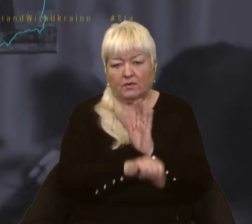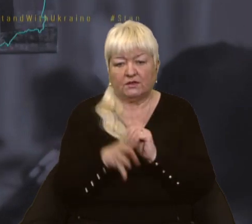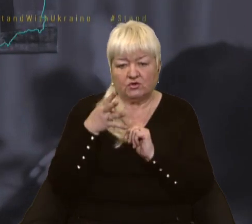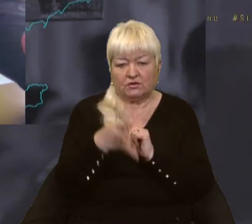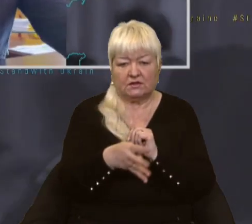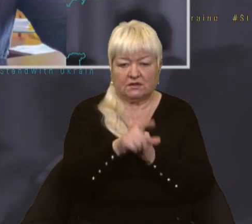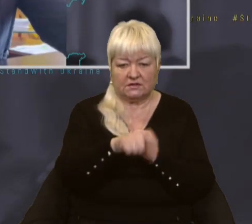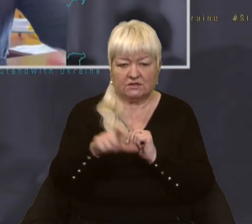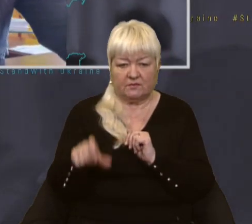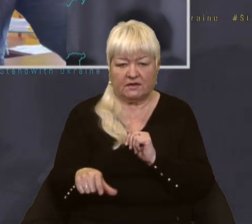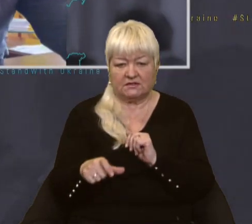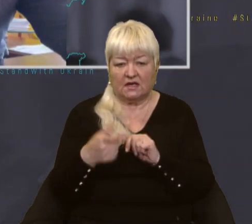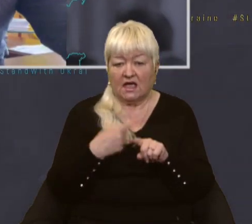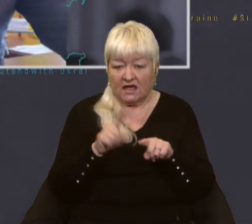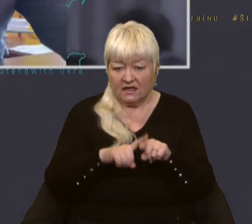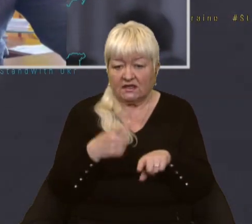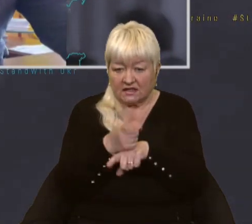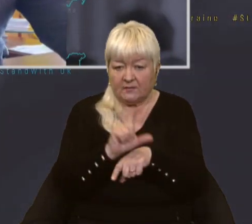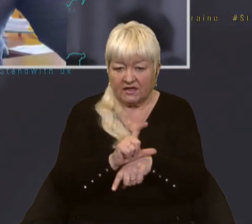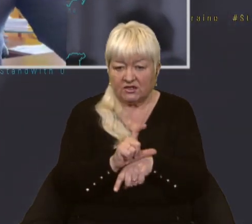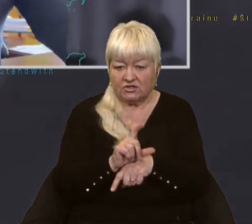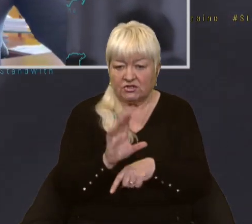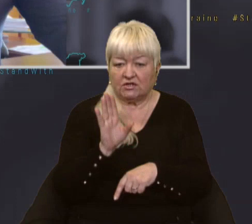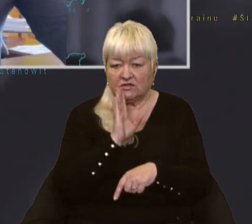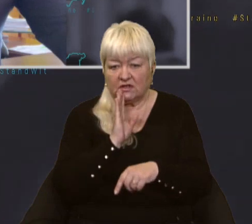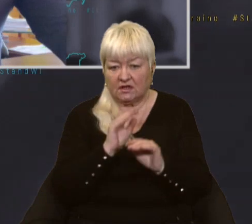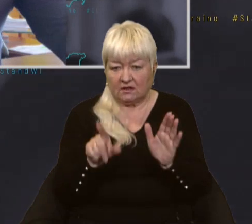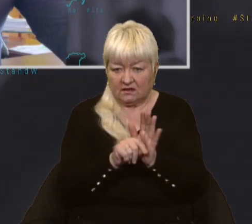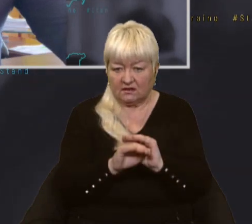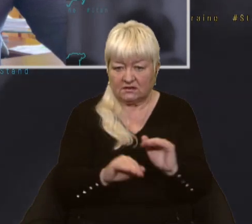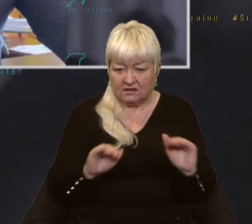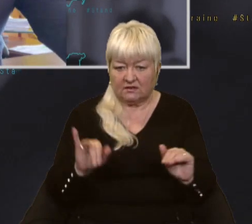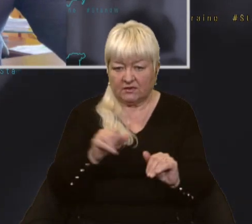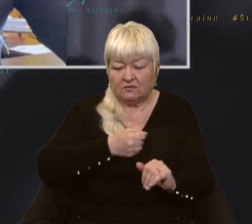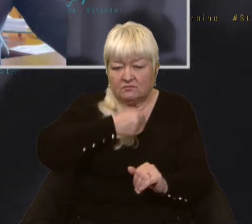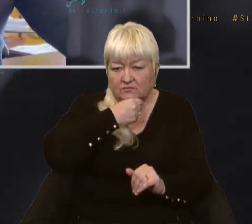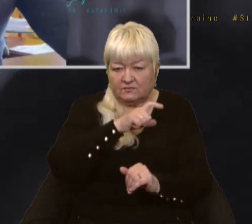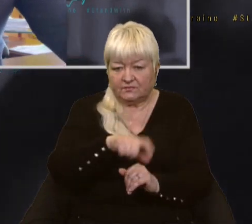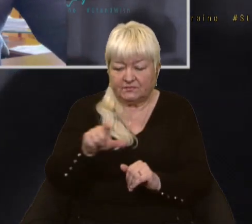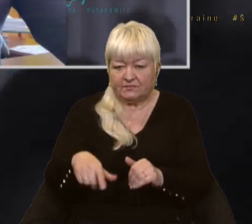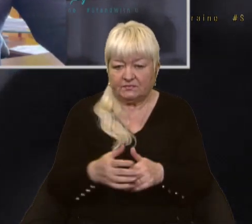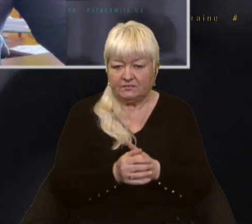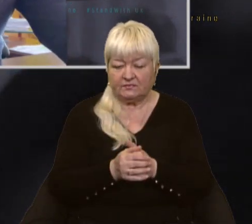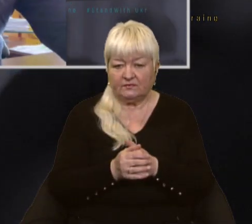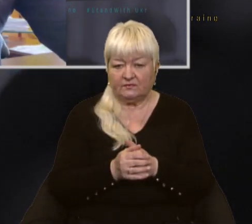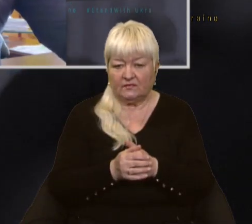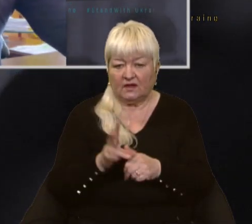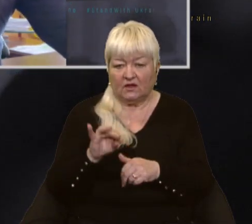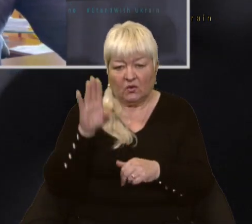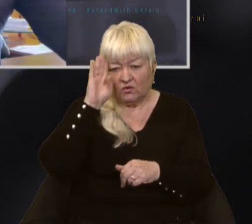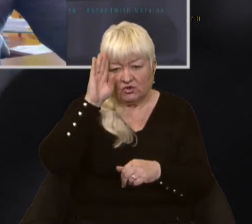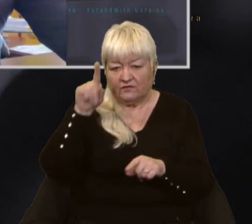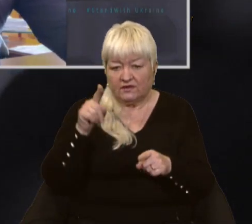І це ж переважно жінки і діти, елітні люди. Переважно жінки і діти, ну, чоповіків там